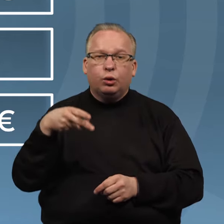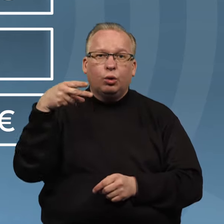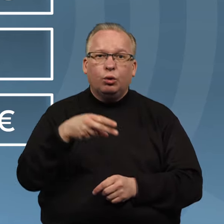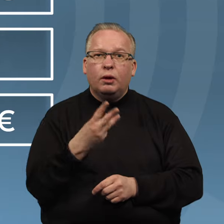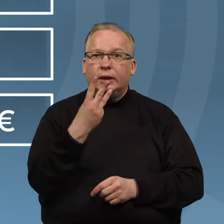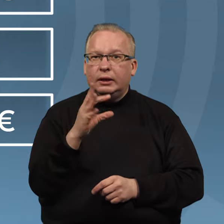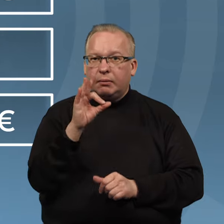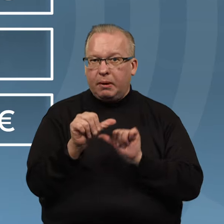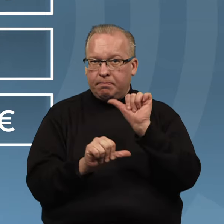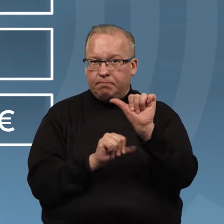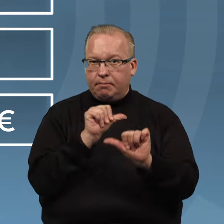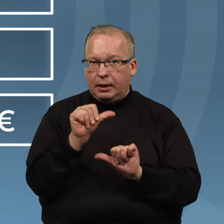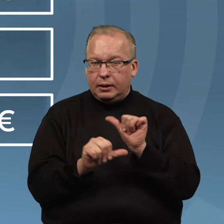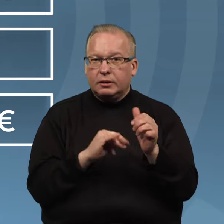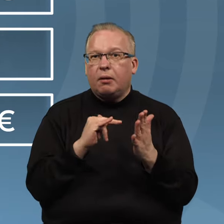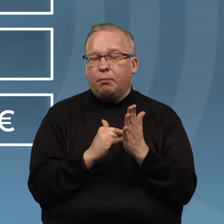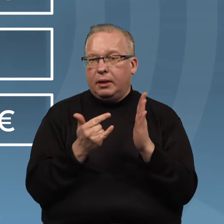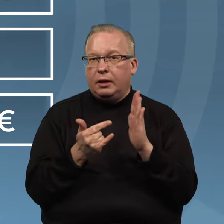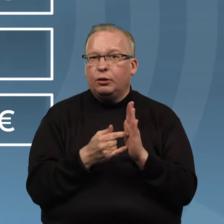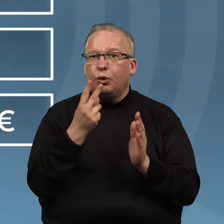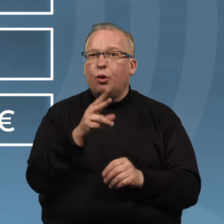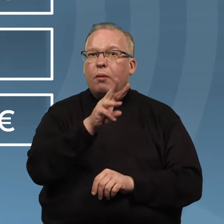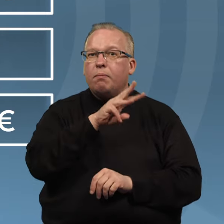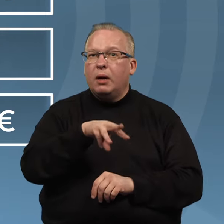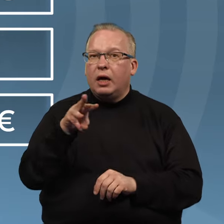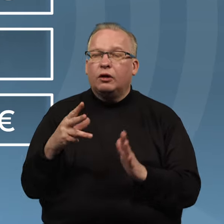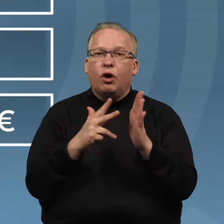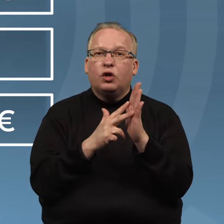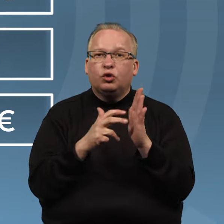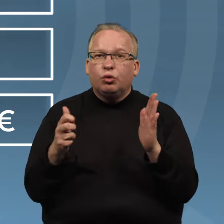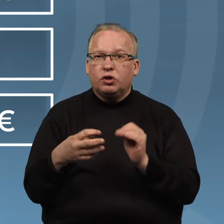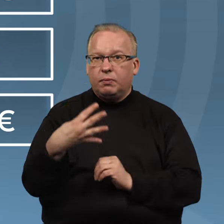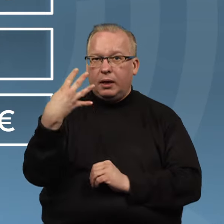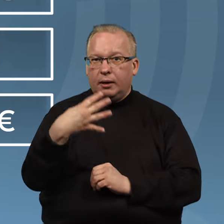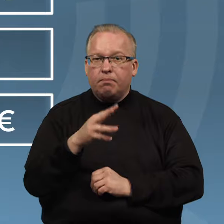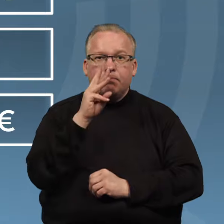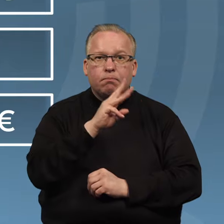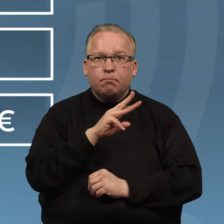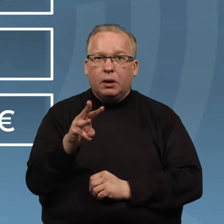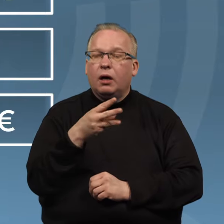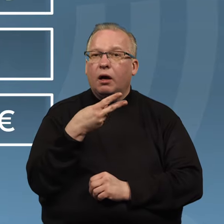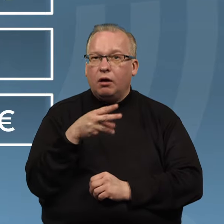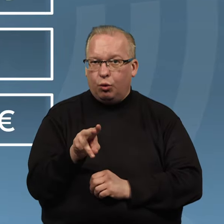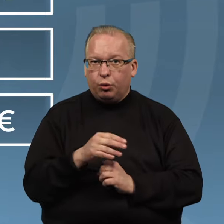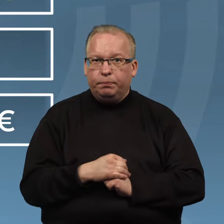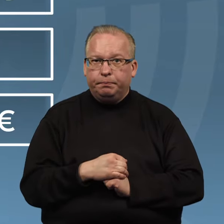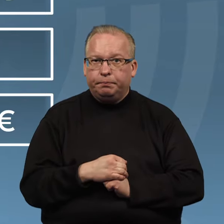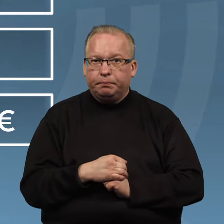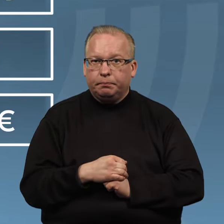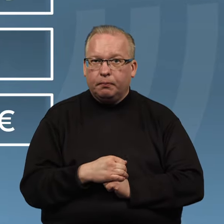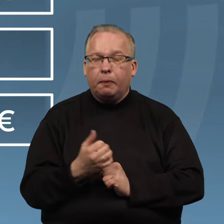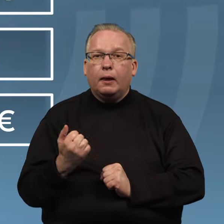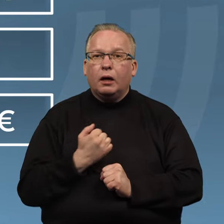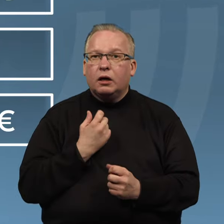metais numatoma pasiekti 2 milijardus 840 milijonų eurų. Krašto apsaugos